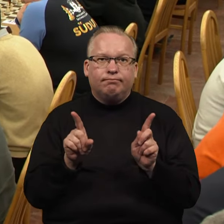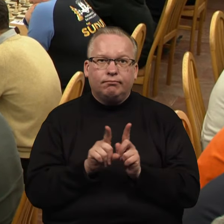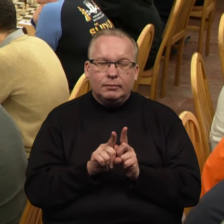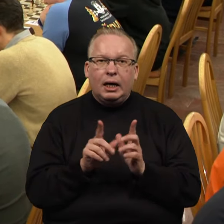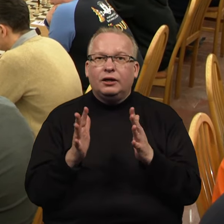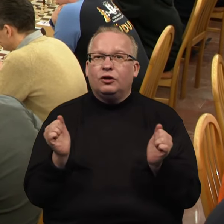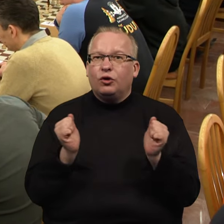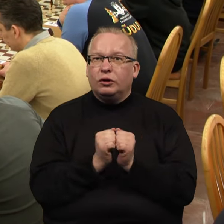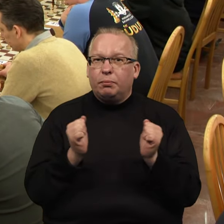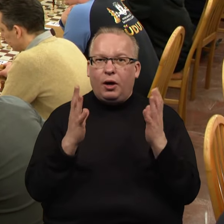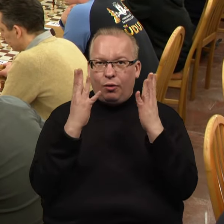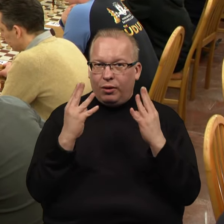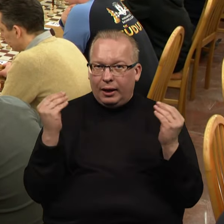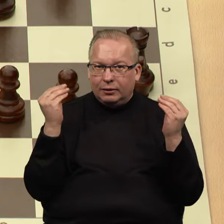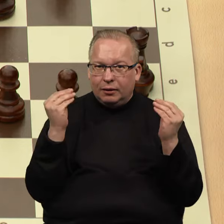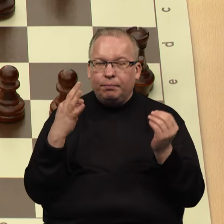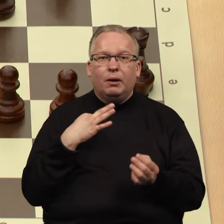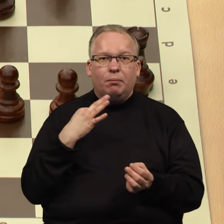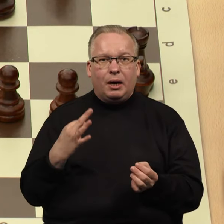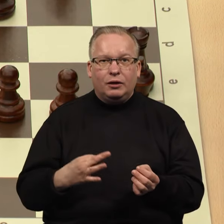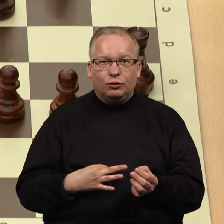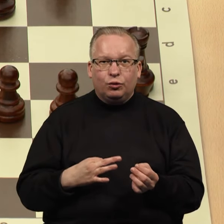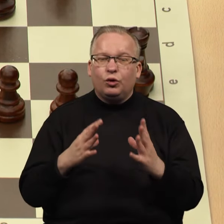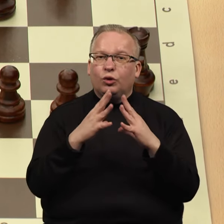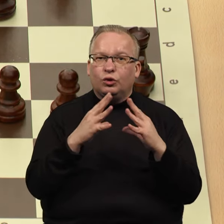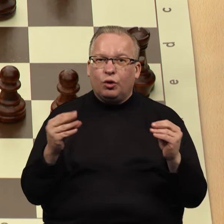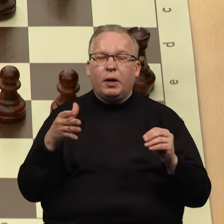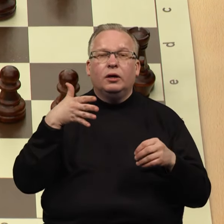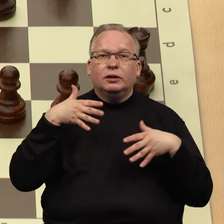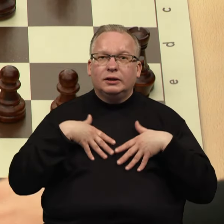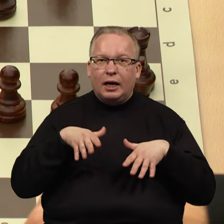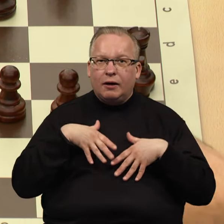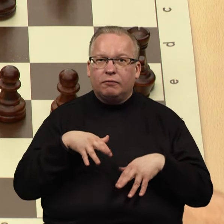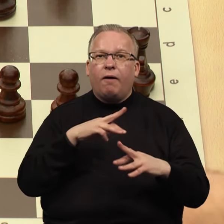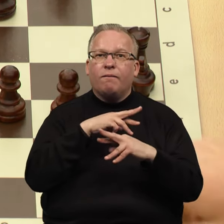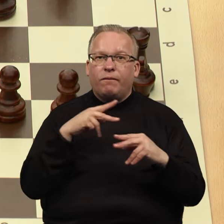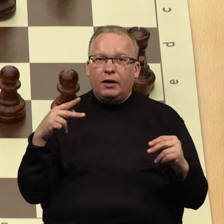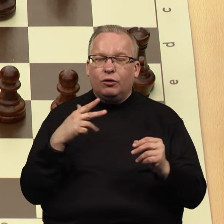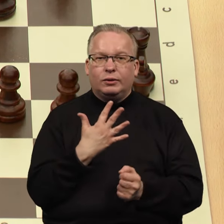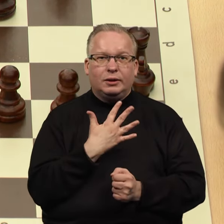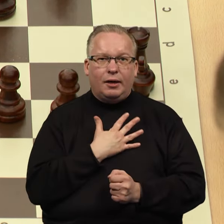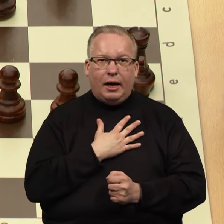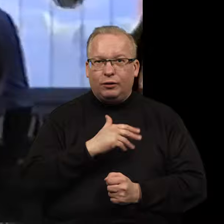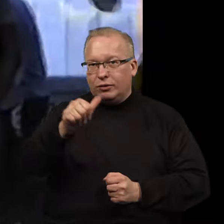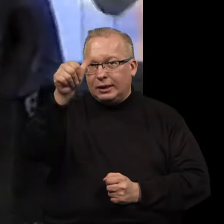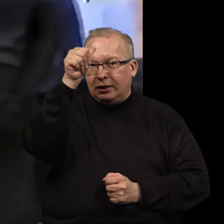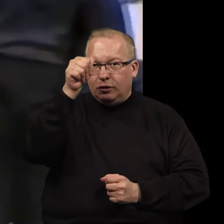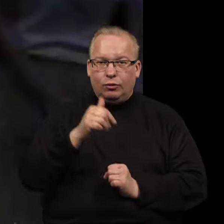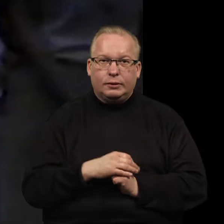Junktinės karalystės, Holandijos, Prancūzijos, Rumunijos, Sakartvelo, Vengrijos, Kanados, Indijos.